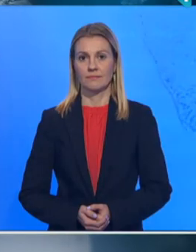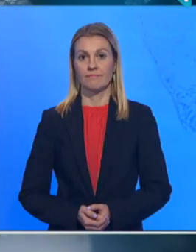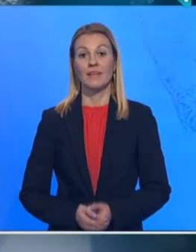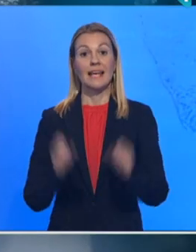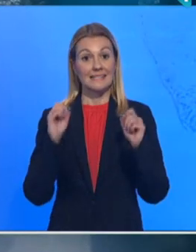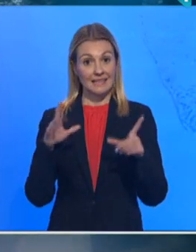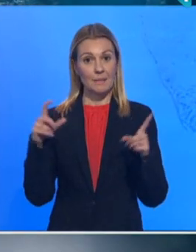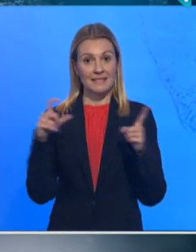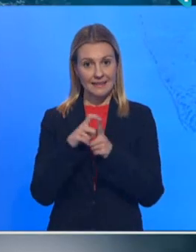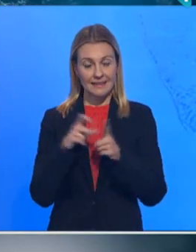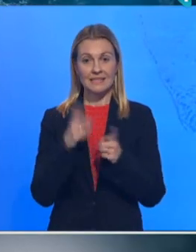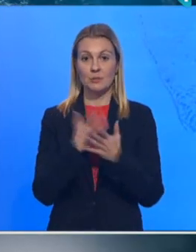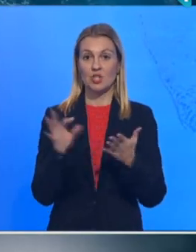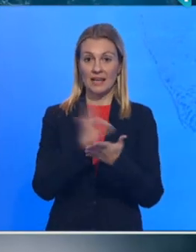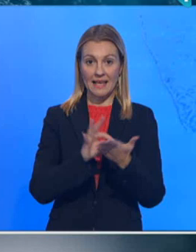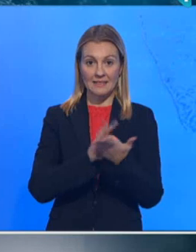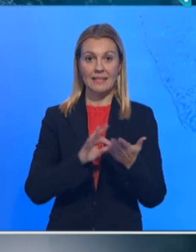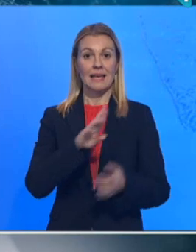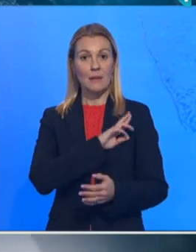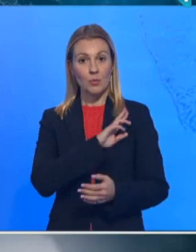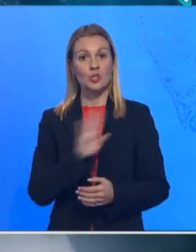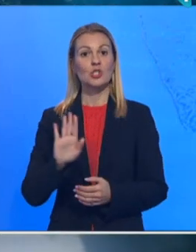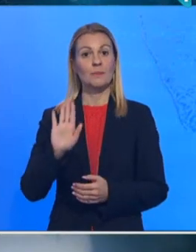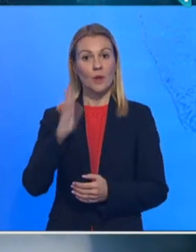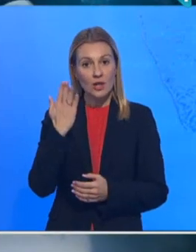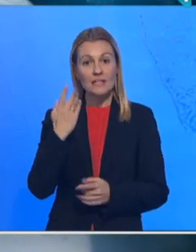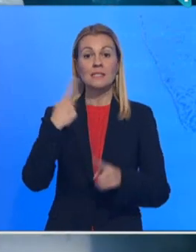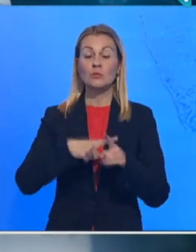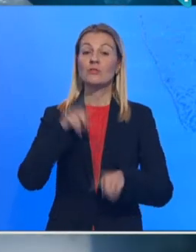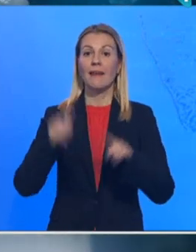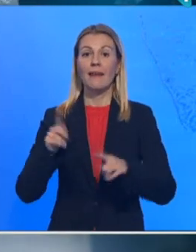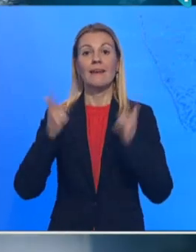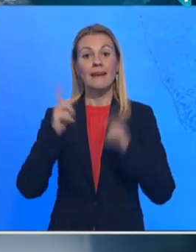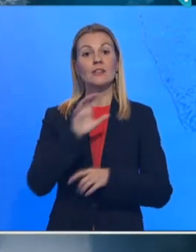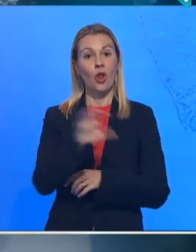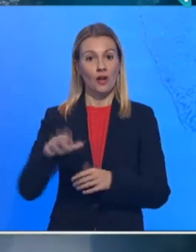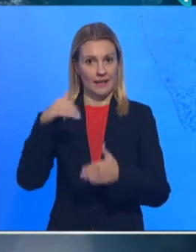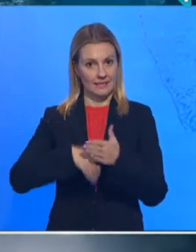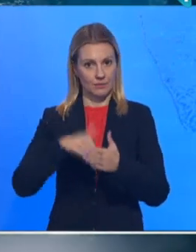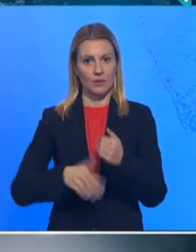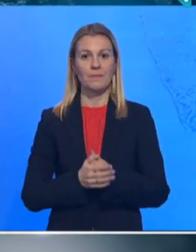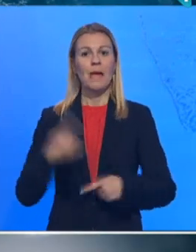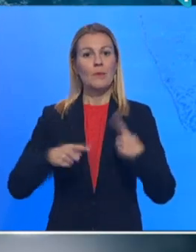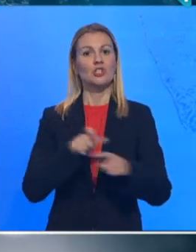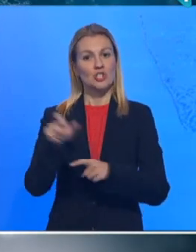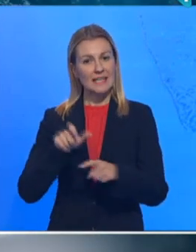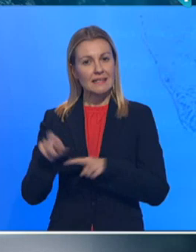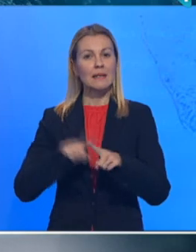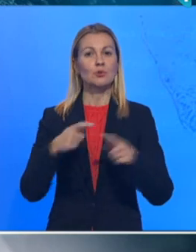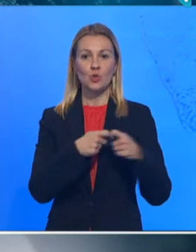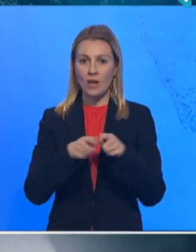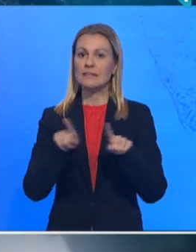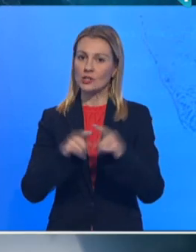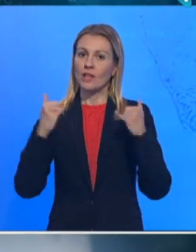17. decembra glasamo na republičkim, pokrajinskim, a u nekim gradovima i na lokalnim izborima. Političke stranke i